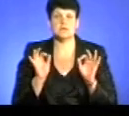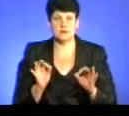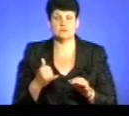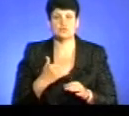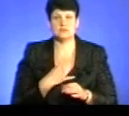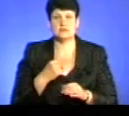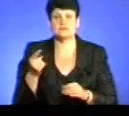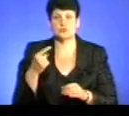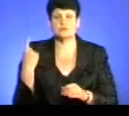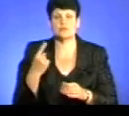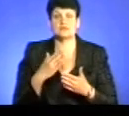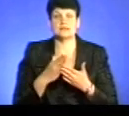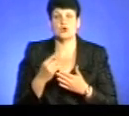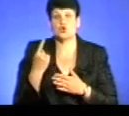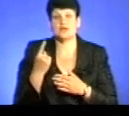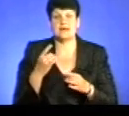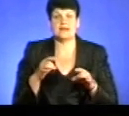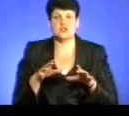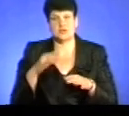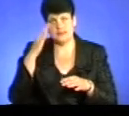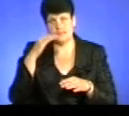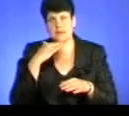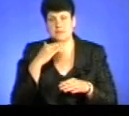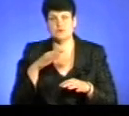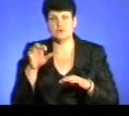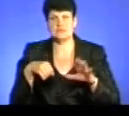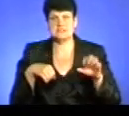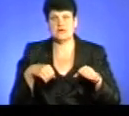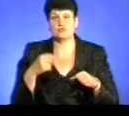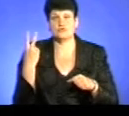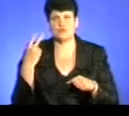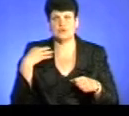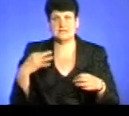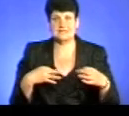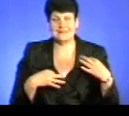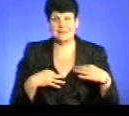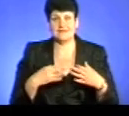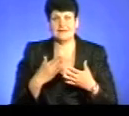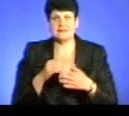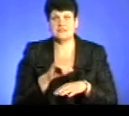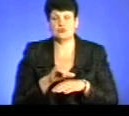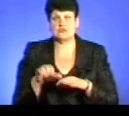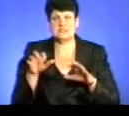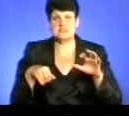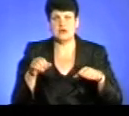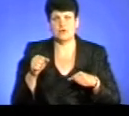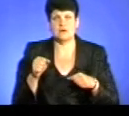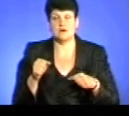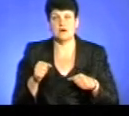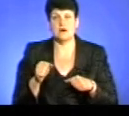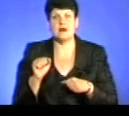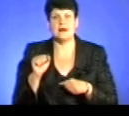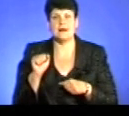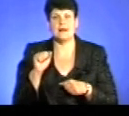області є одне рішення, де батько стягує із двох своїх синів, які перебувають за кордоном, стягує аліменти на своє утримання.